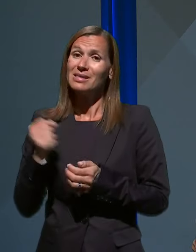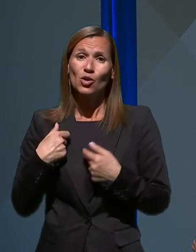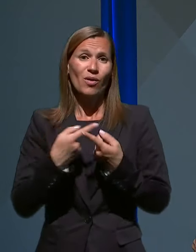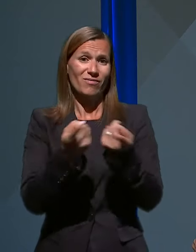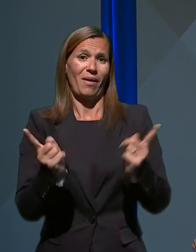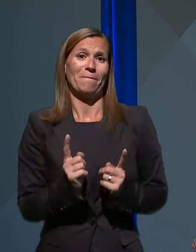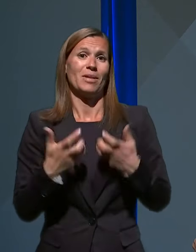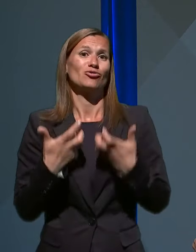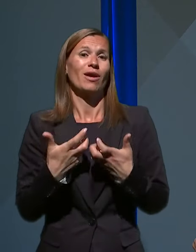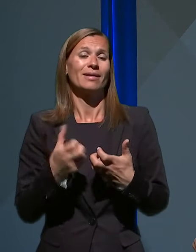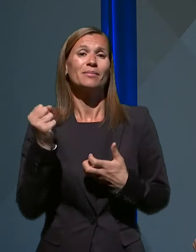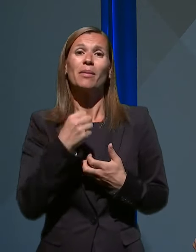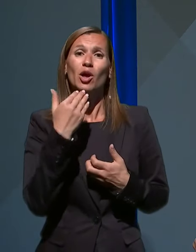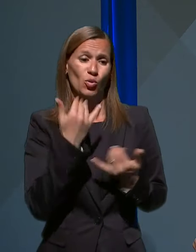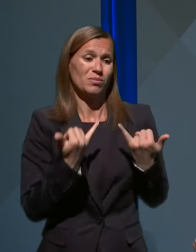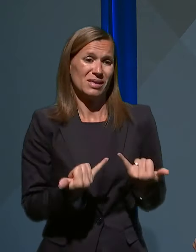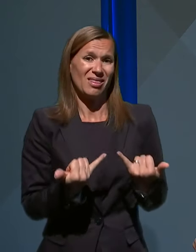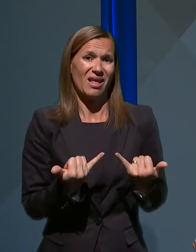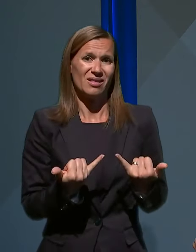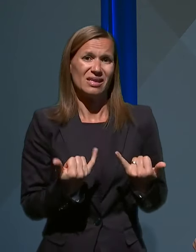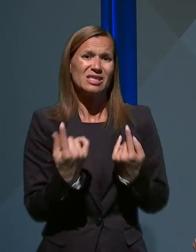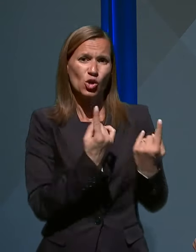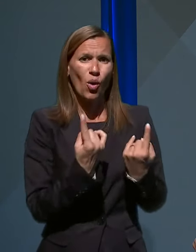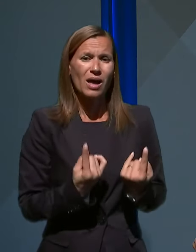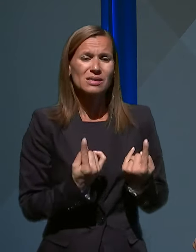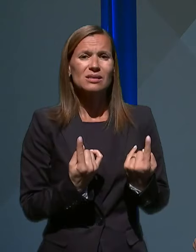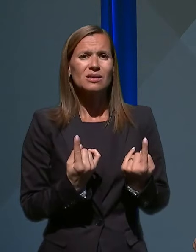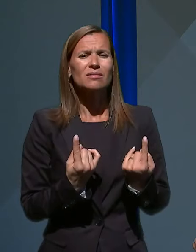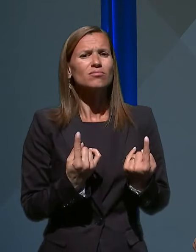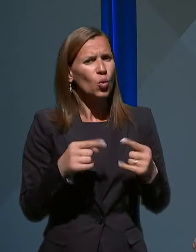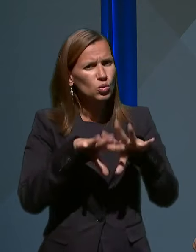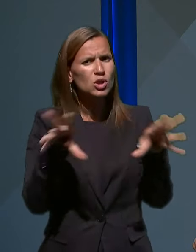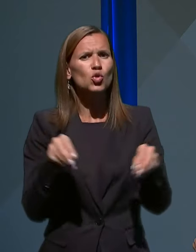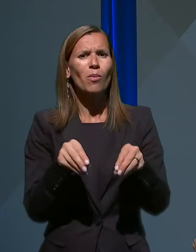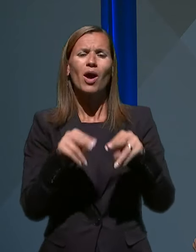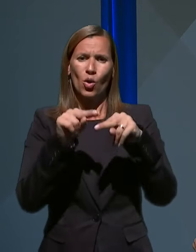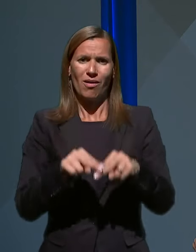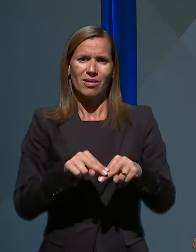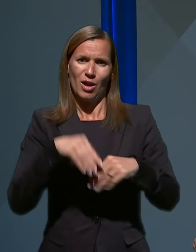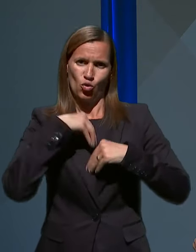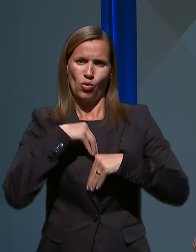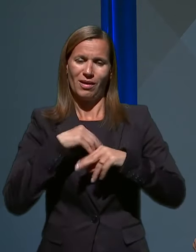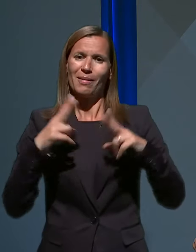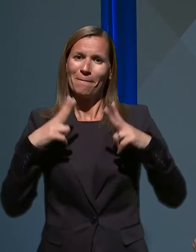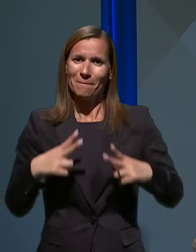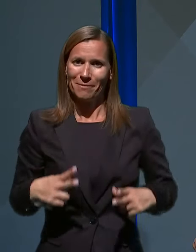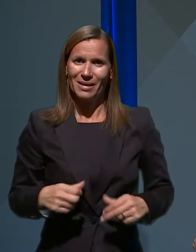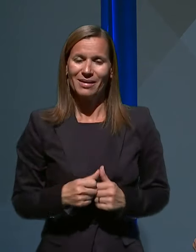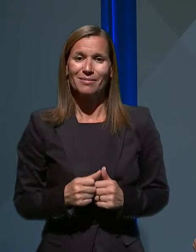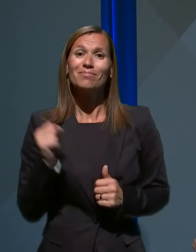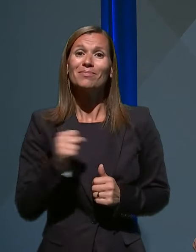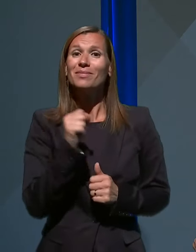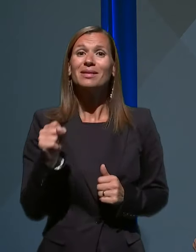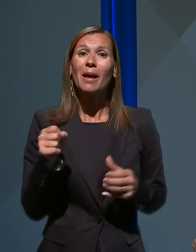bi kljub s danjih situacij ohranili zlasti notranji mir, da bi zaupali